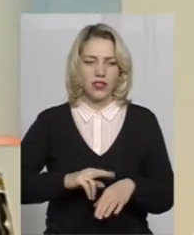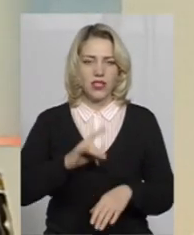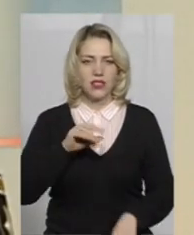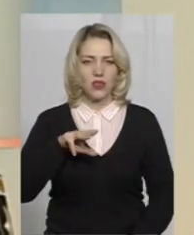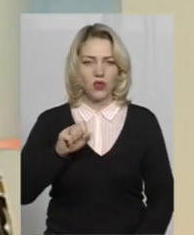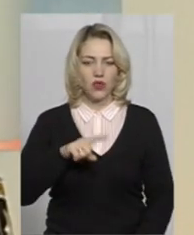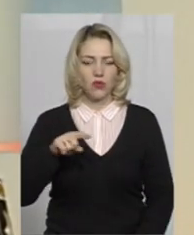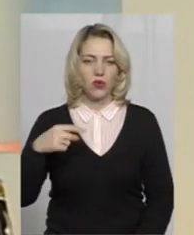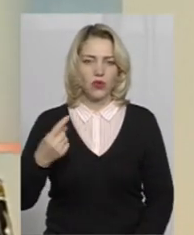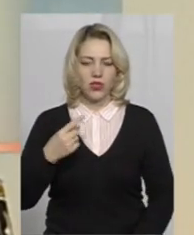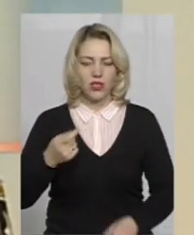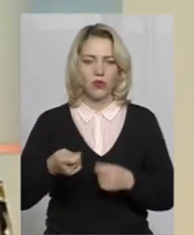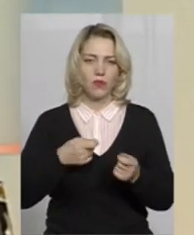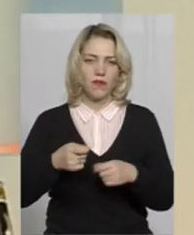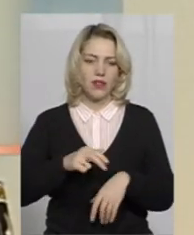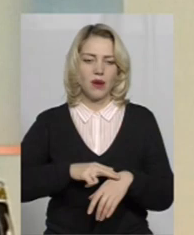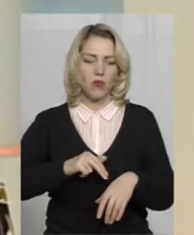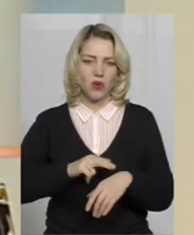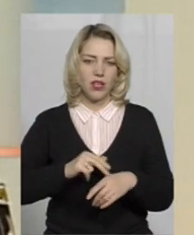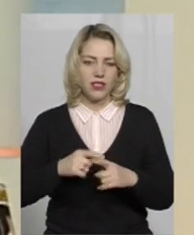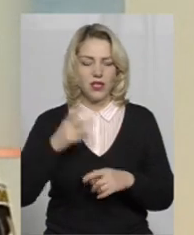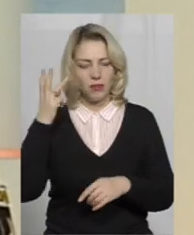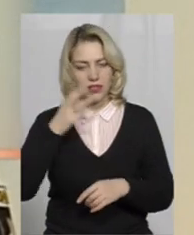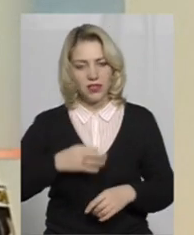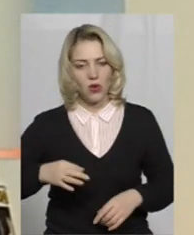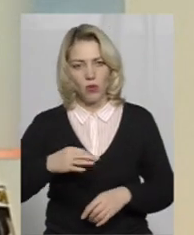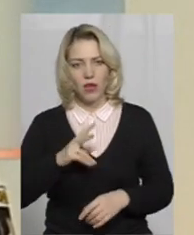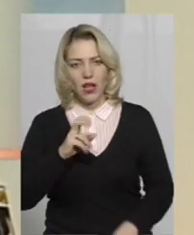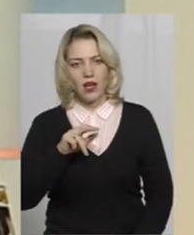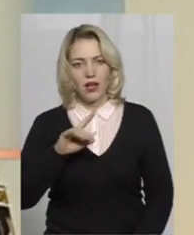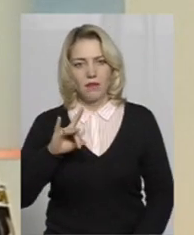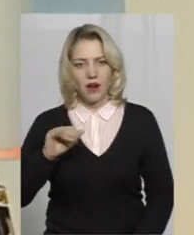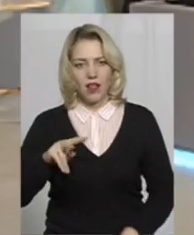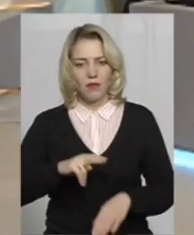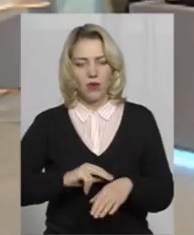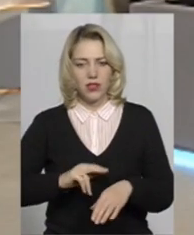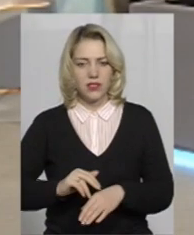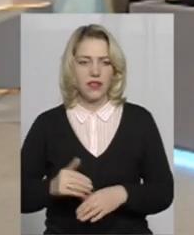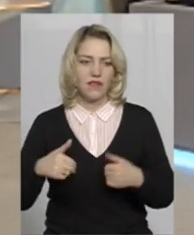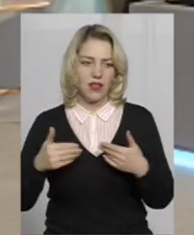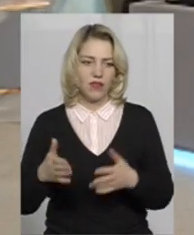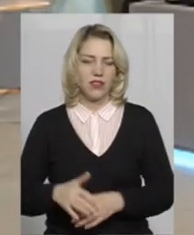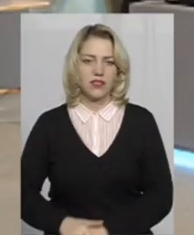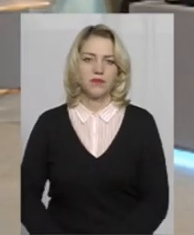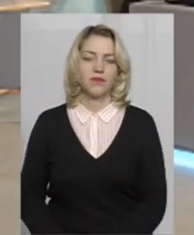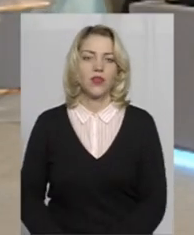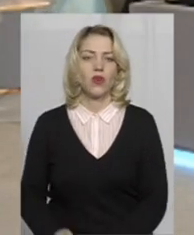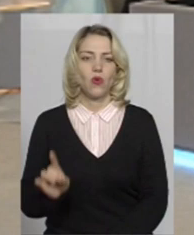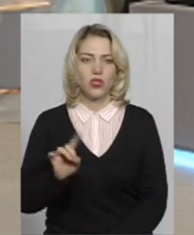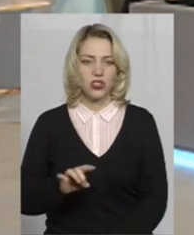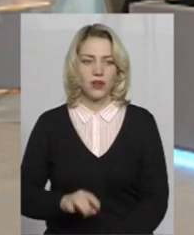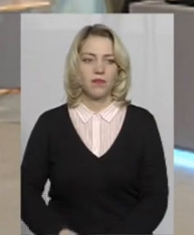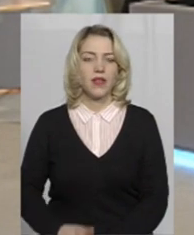рота номер один управління патрульної поліції у Хмельницькій області, капрал поліції. Доброго вечора. Отже,